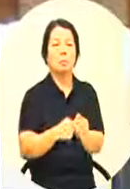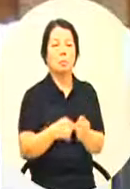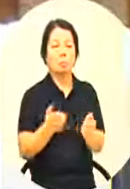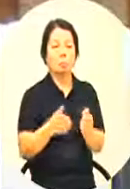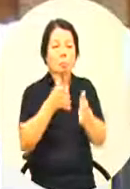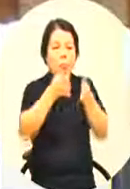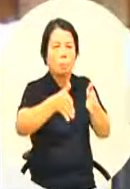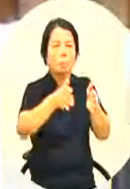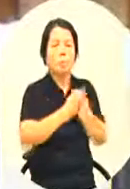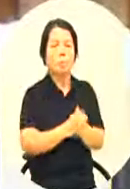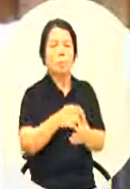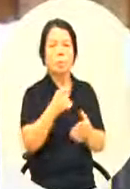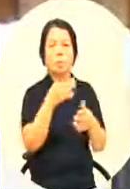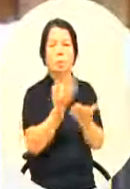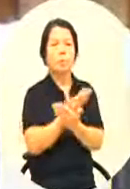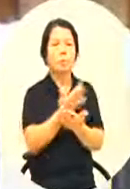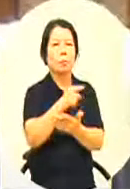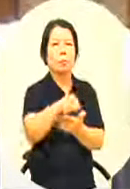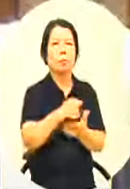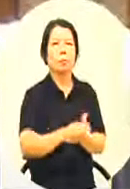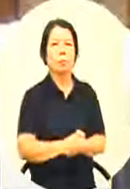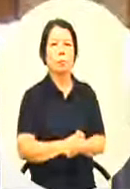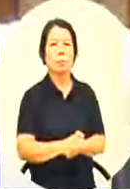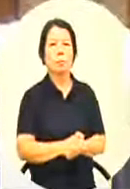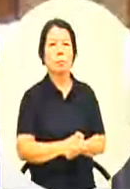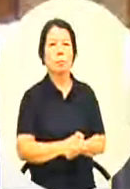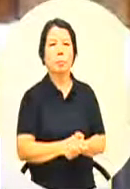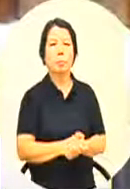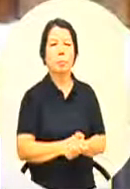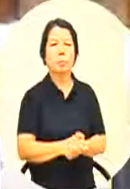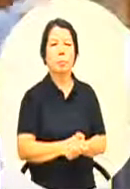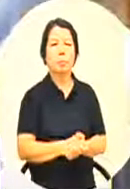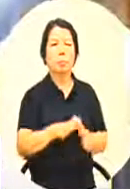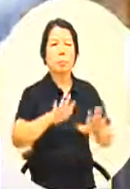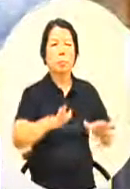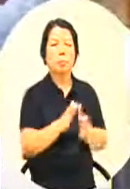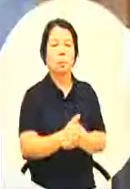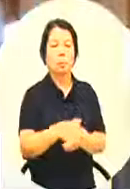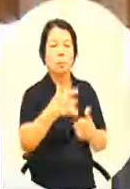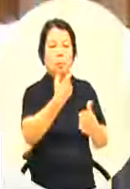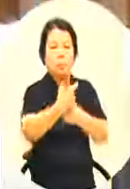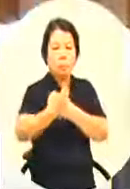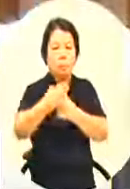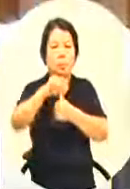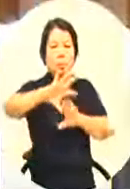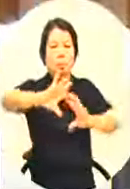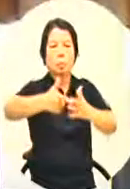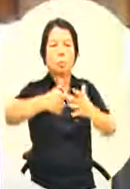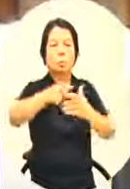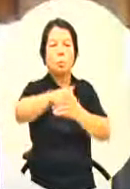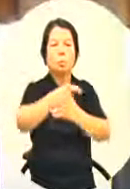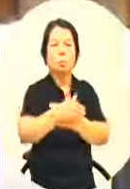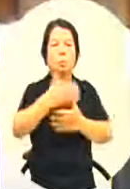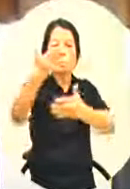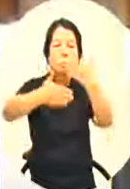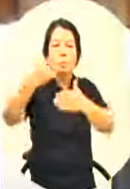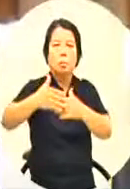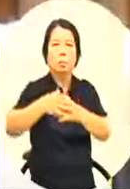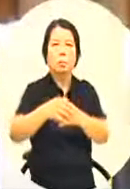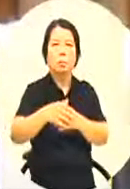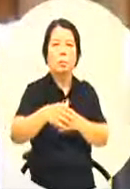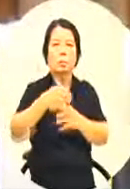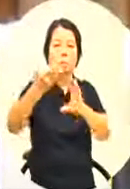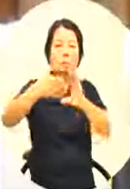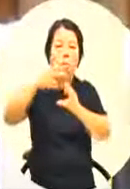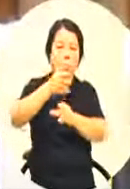但是这样子够吗这样子够吗那至于我们要如何去吸引国外的这些影视产业进驻到台湾进入